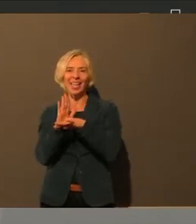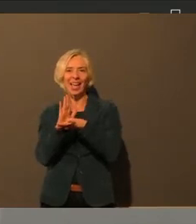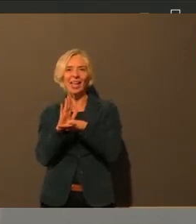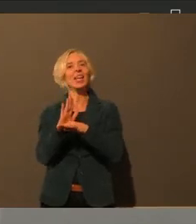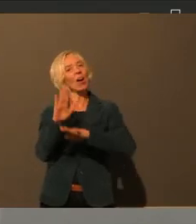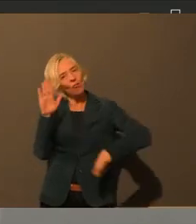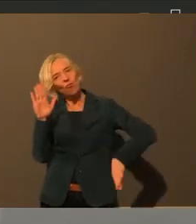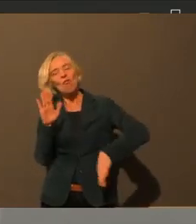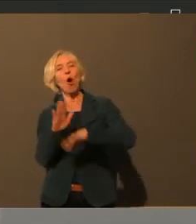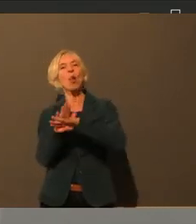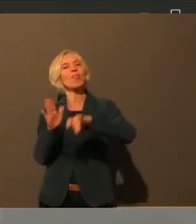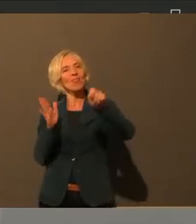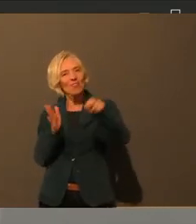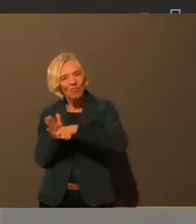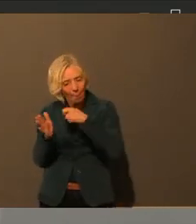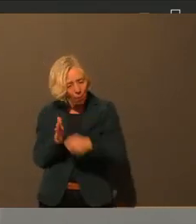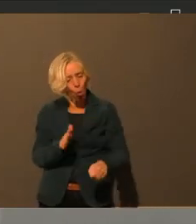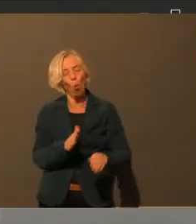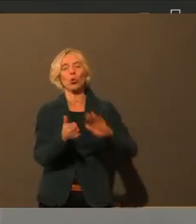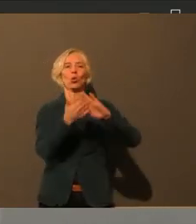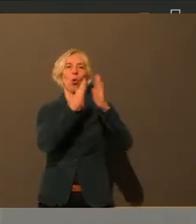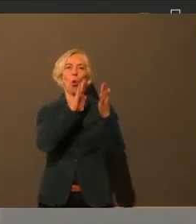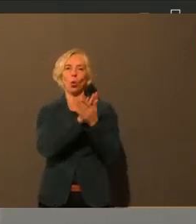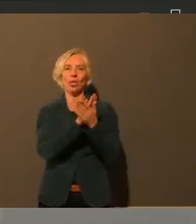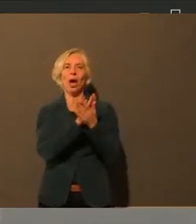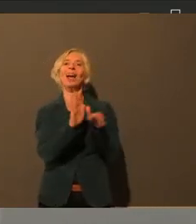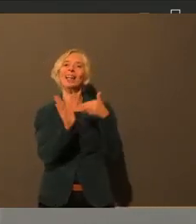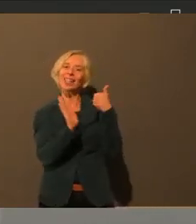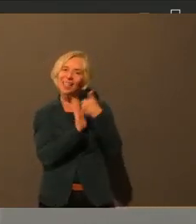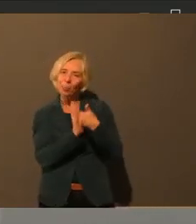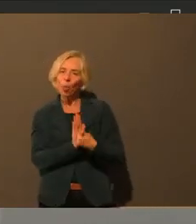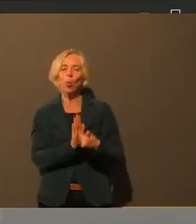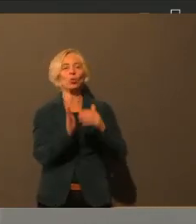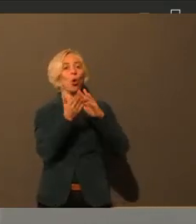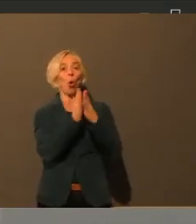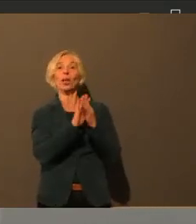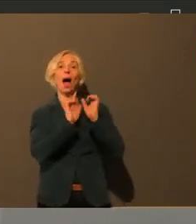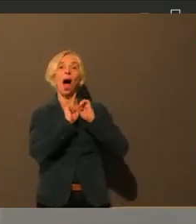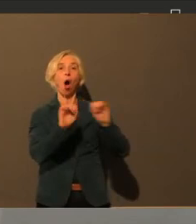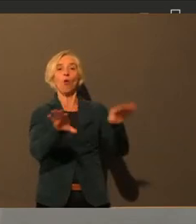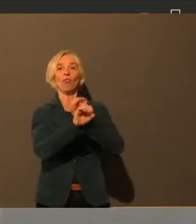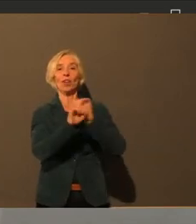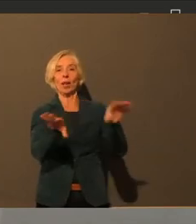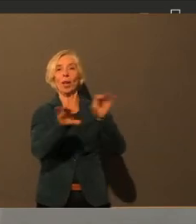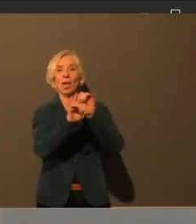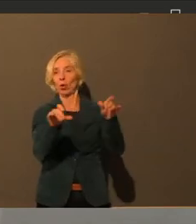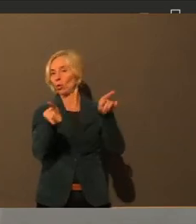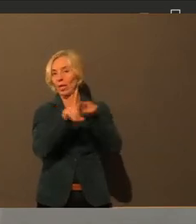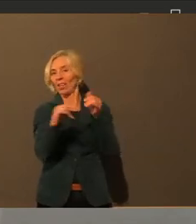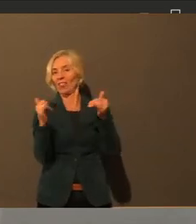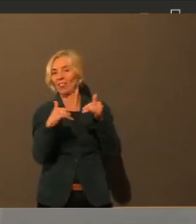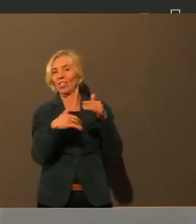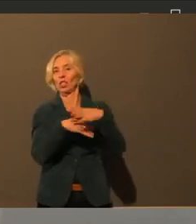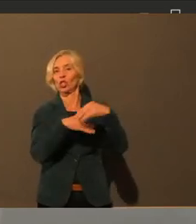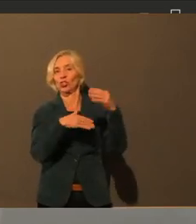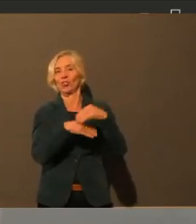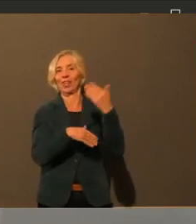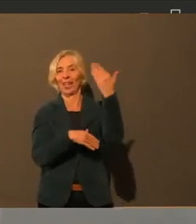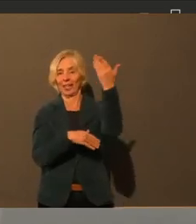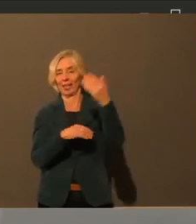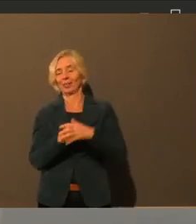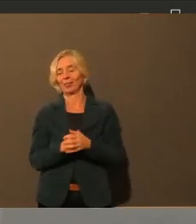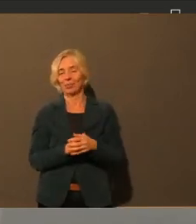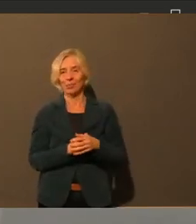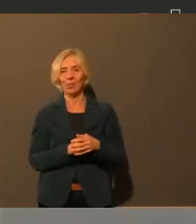Gehboote oder mehr Aufklärung wie in Schweden. Also irgendwie, sonst, ich habe jetzt letztens selbst wieder erlebt,